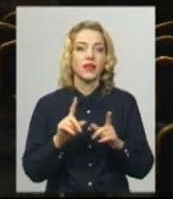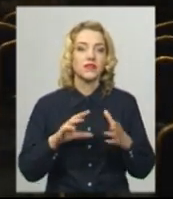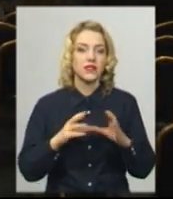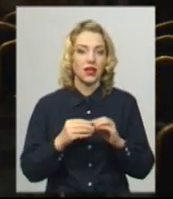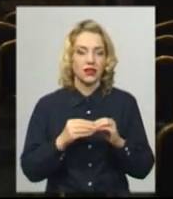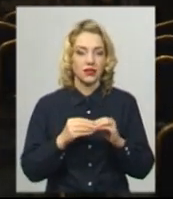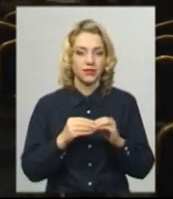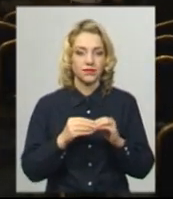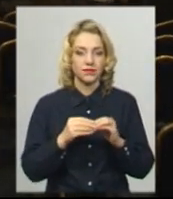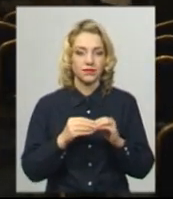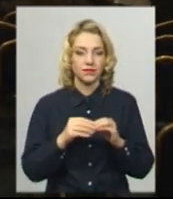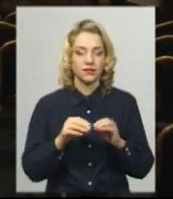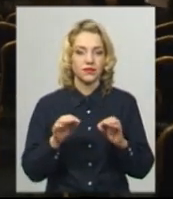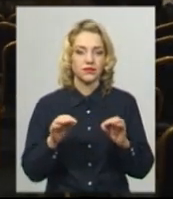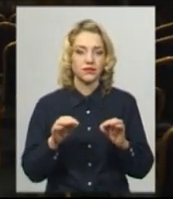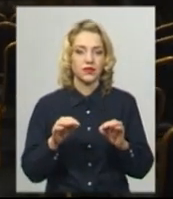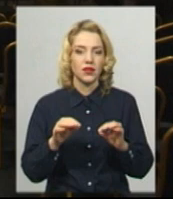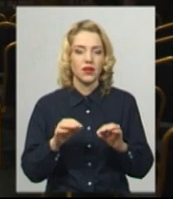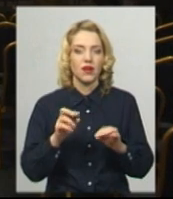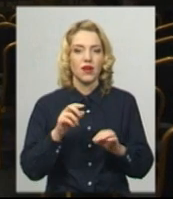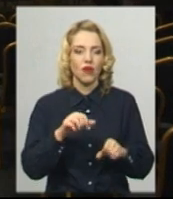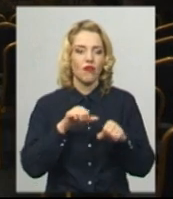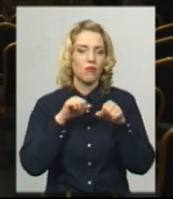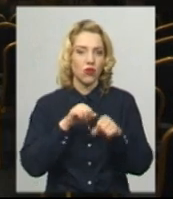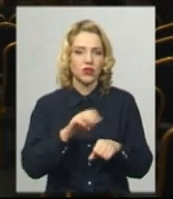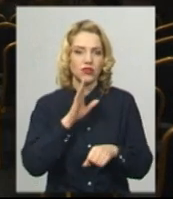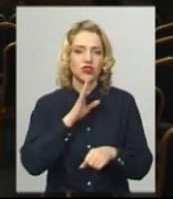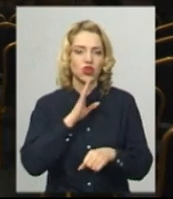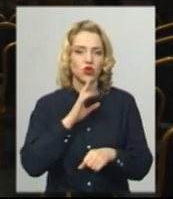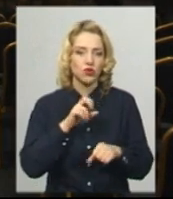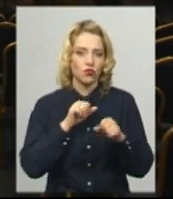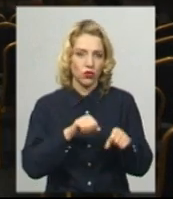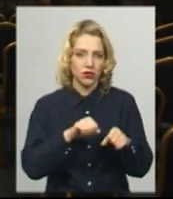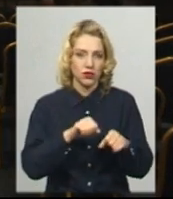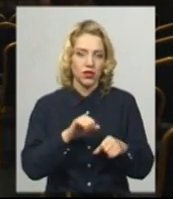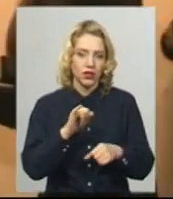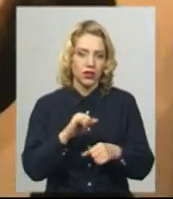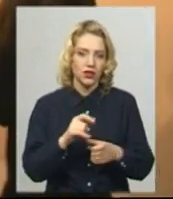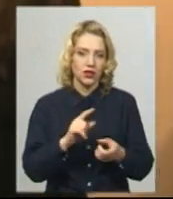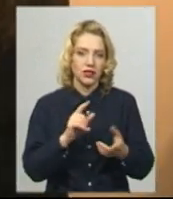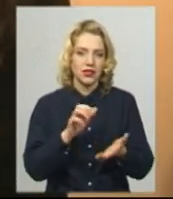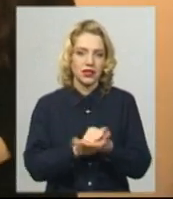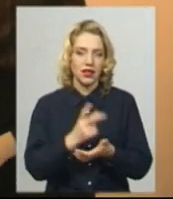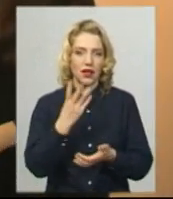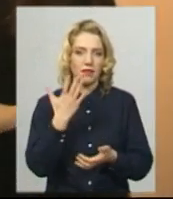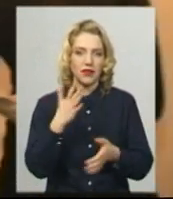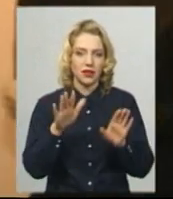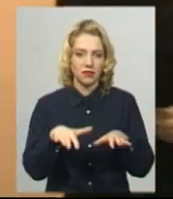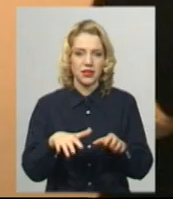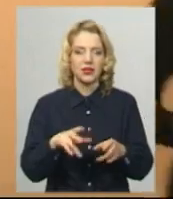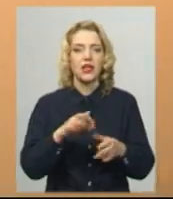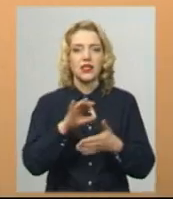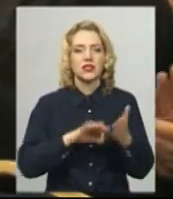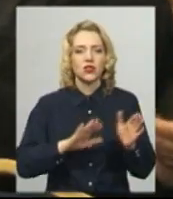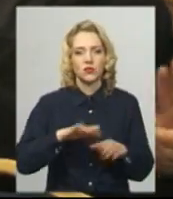впустили бокс, жіночий бокс, другий, стала п'ятою. Одразу після травми спортсменка